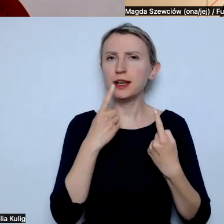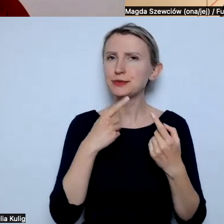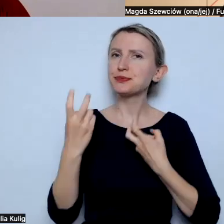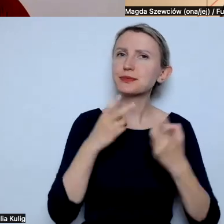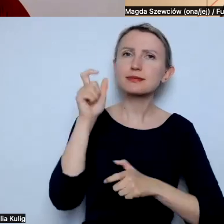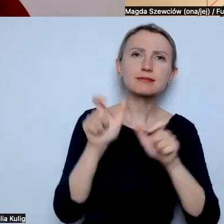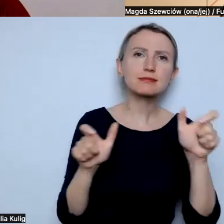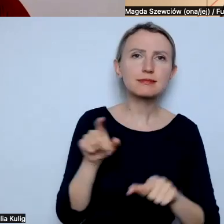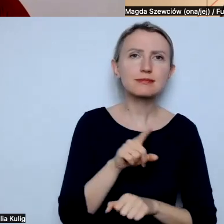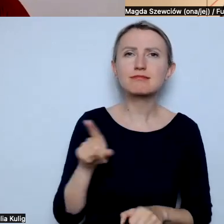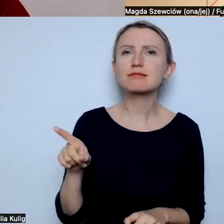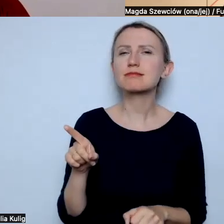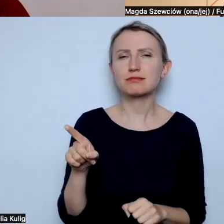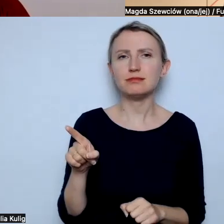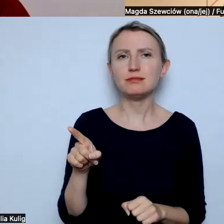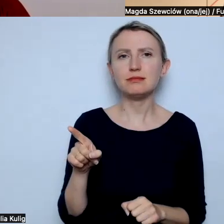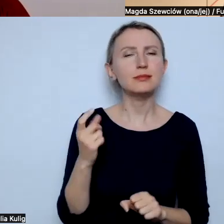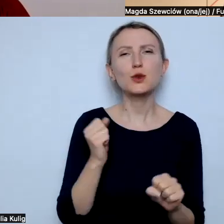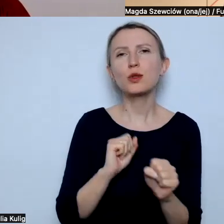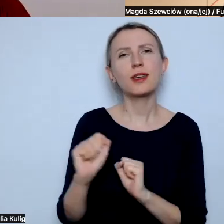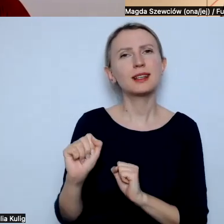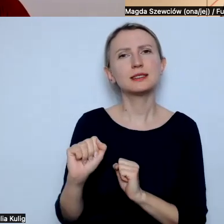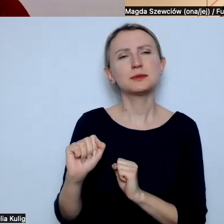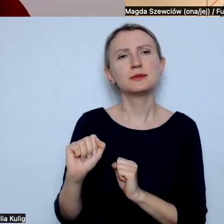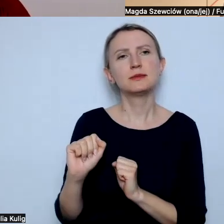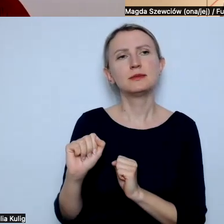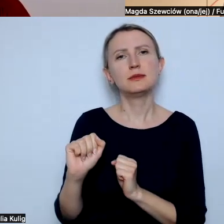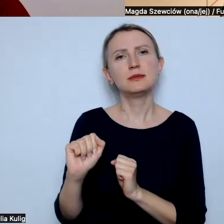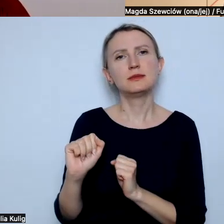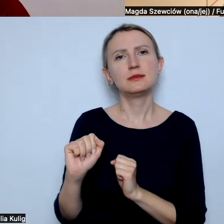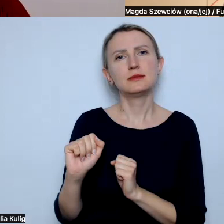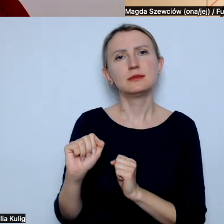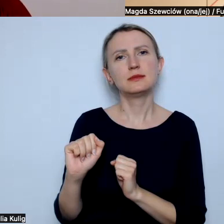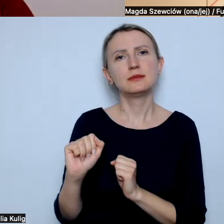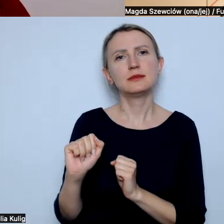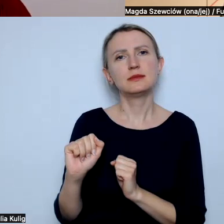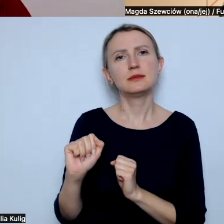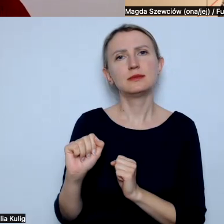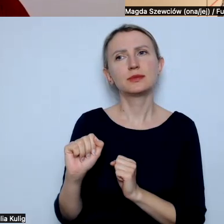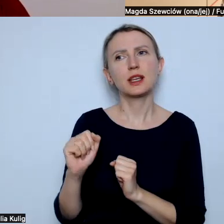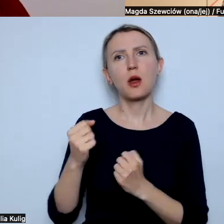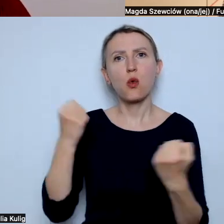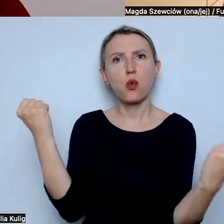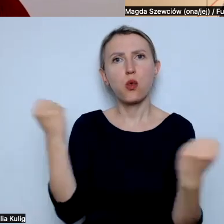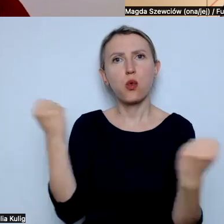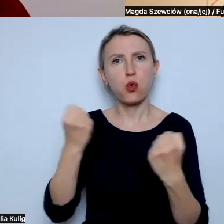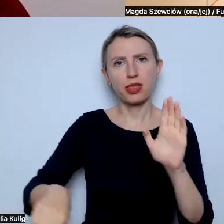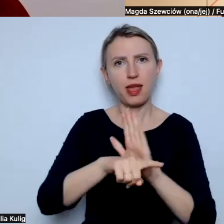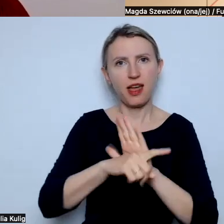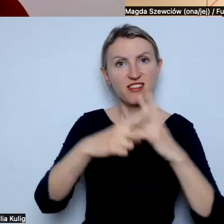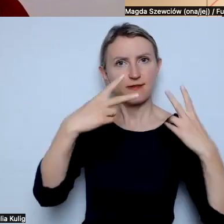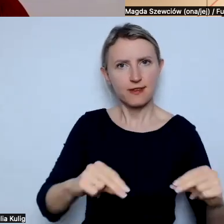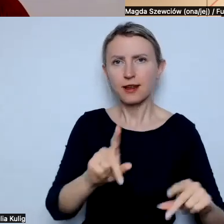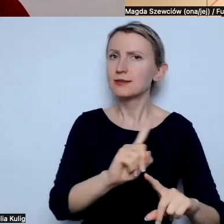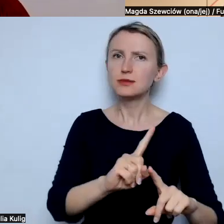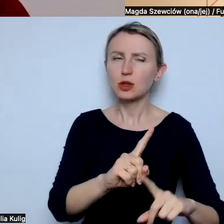nie są takie po prostu skrajnie na nie, bo to wiadomo, to jest